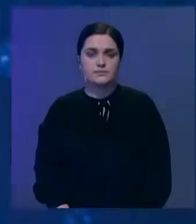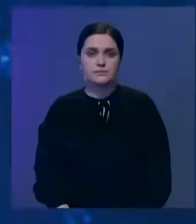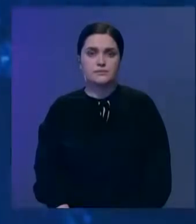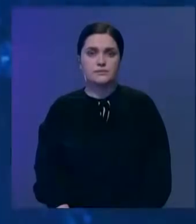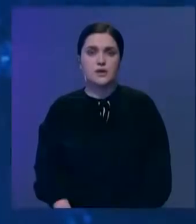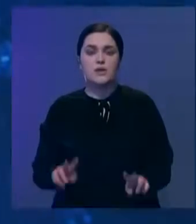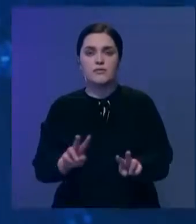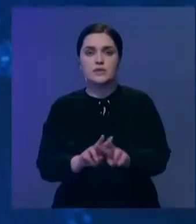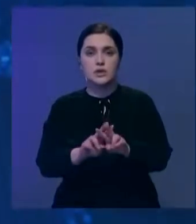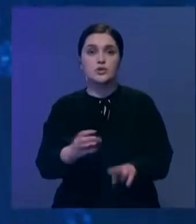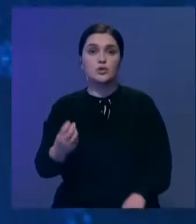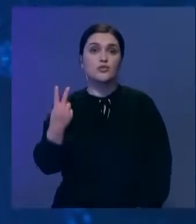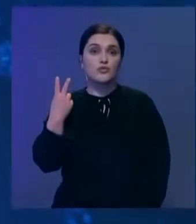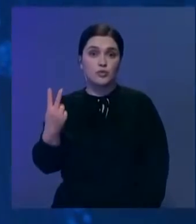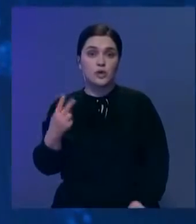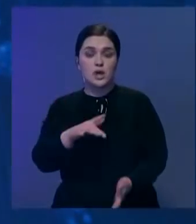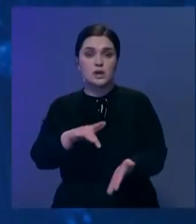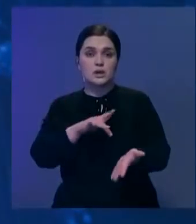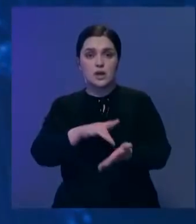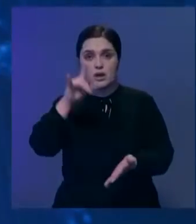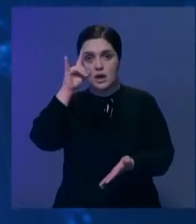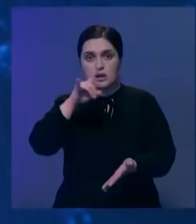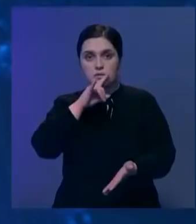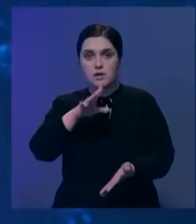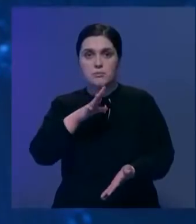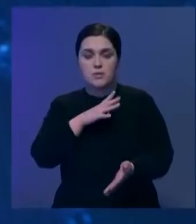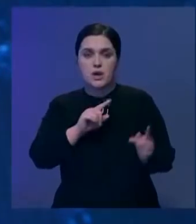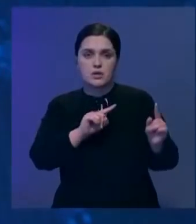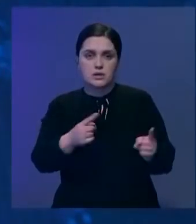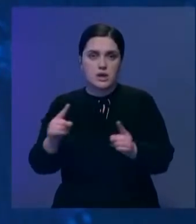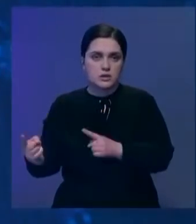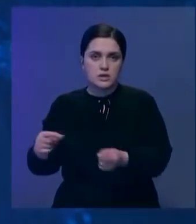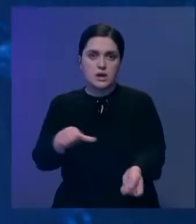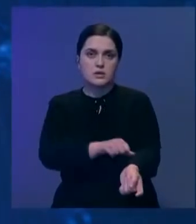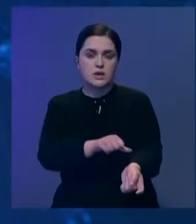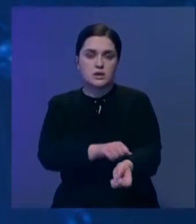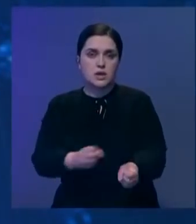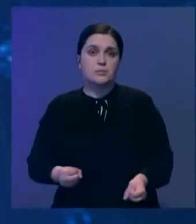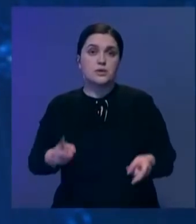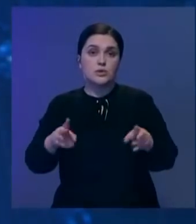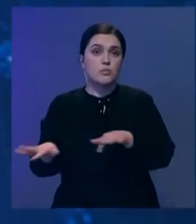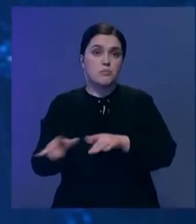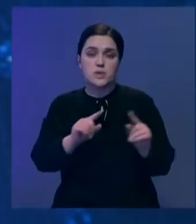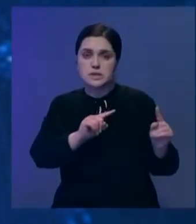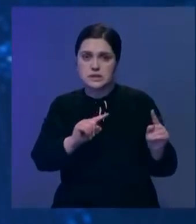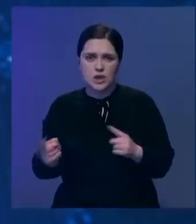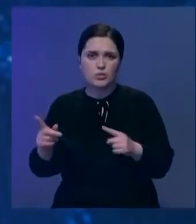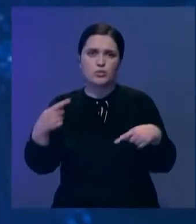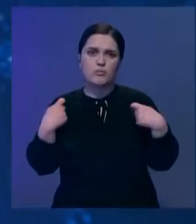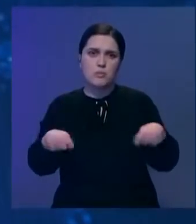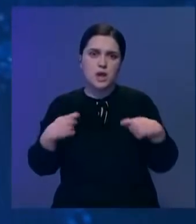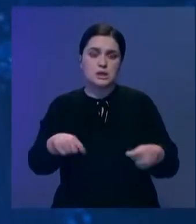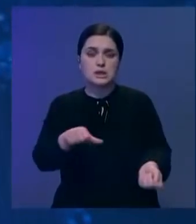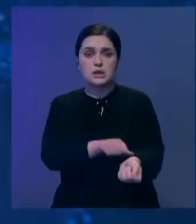В столице и еще в двух регионах Казахстана прошли аресты наркопреступников. Операцию по задержанию сбытчиков